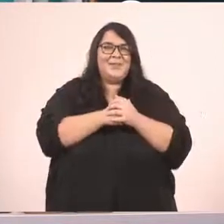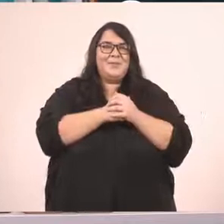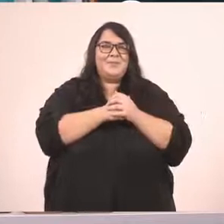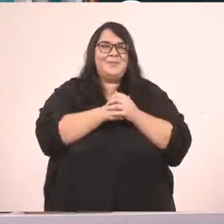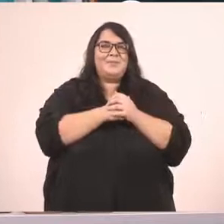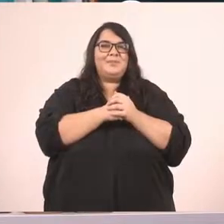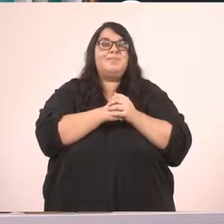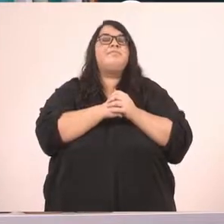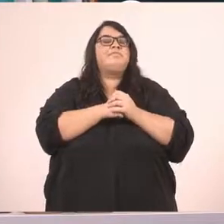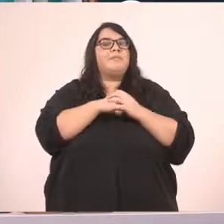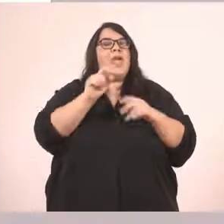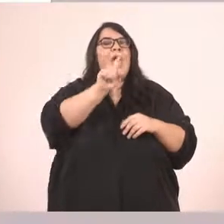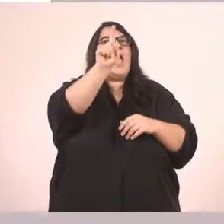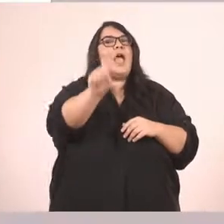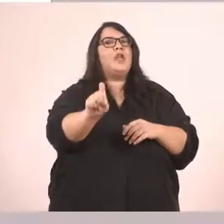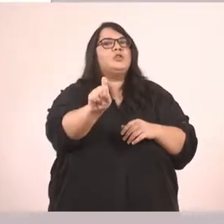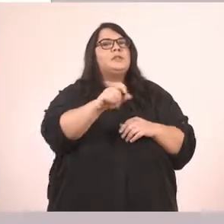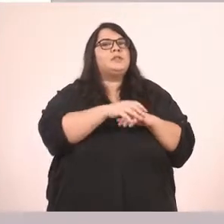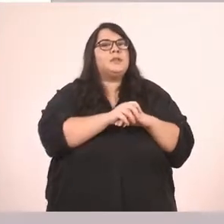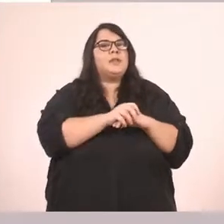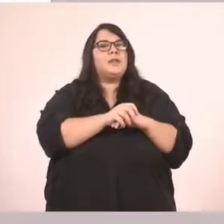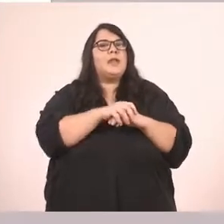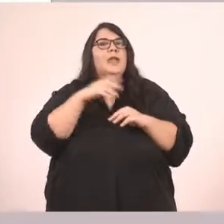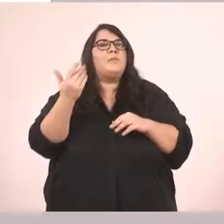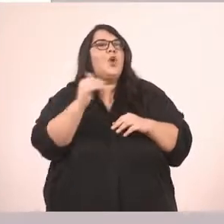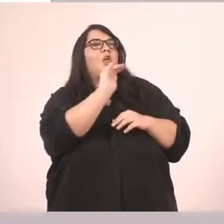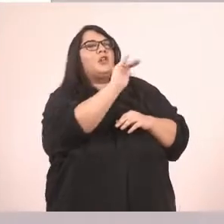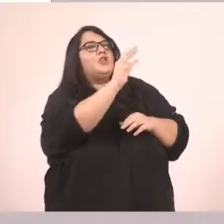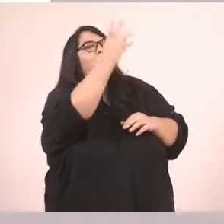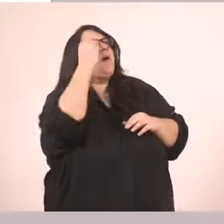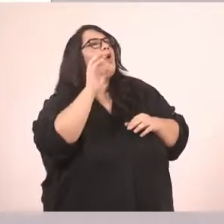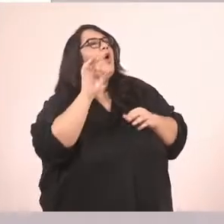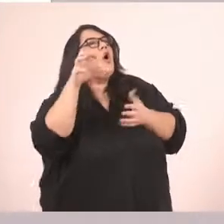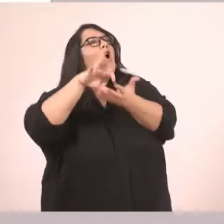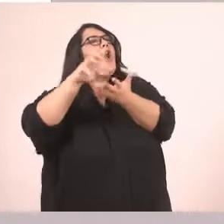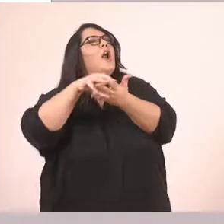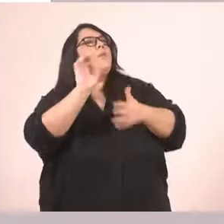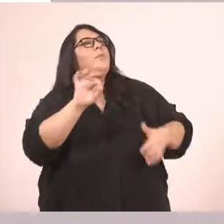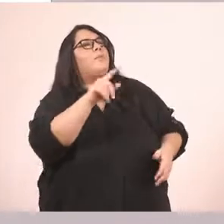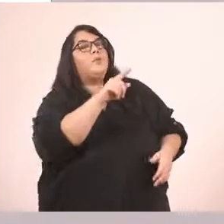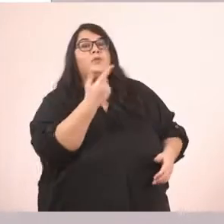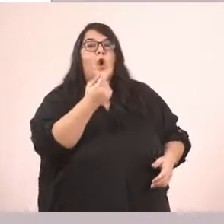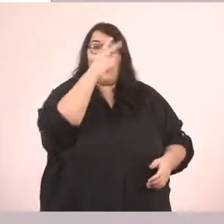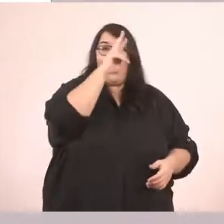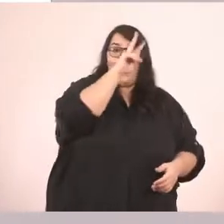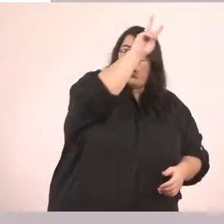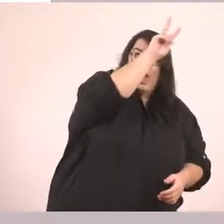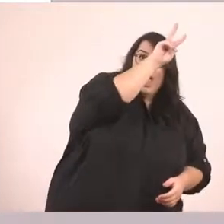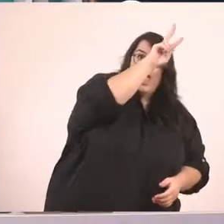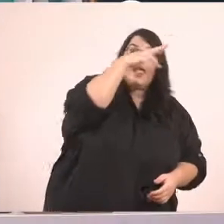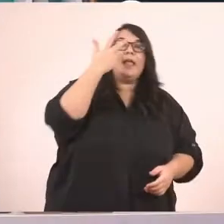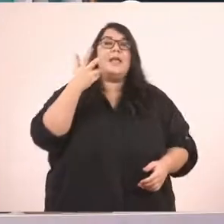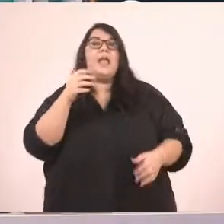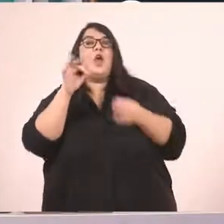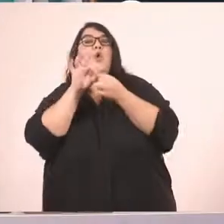Ποιον πρέπει να ρωτήσουν για να μάθουν πού βρίσκεται η Χοχαρούπα. Τον Λουκά ή τον γιο του Ρουμπή. Ποιον από τους δύο